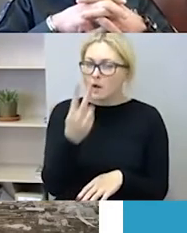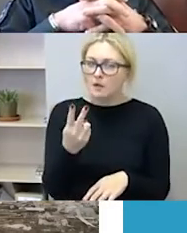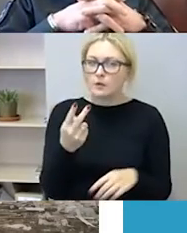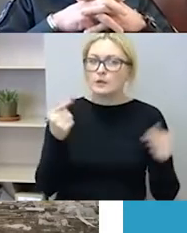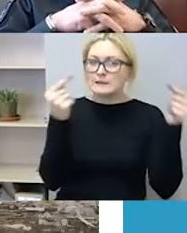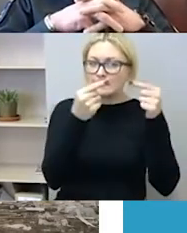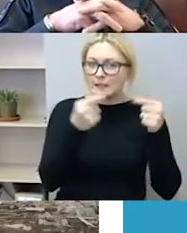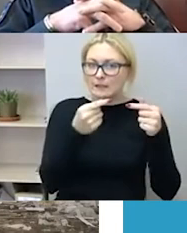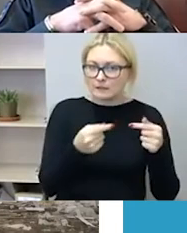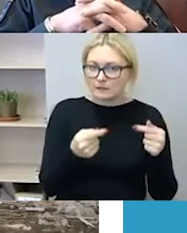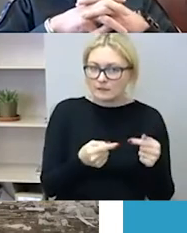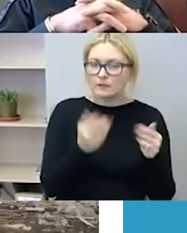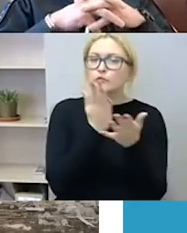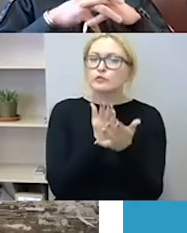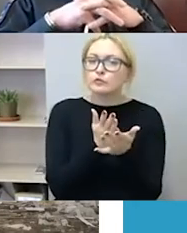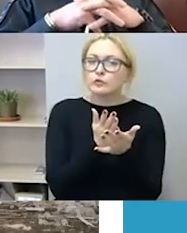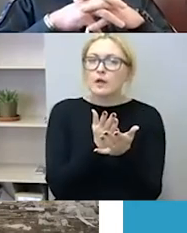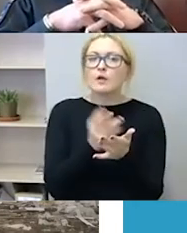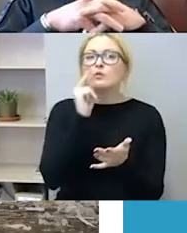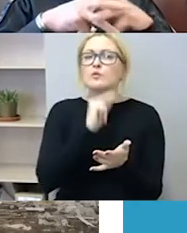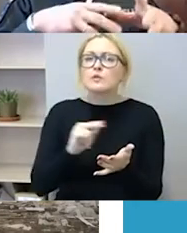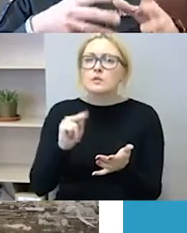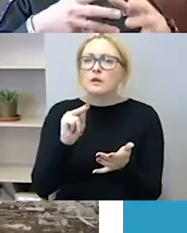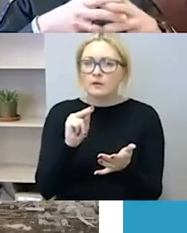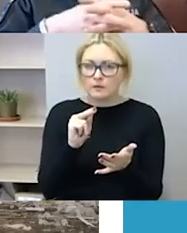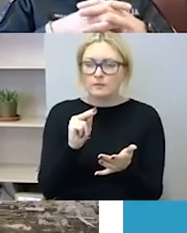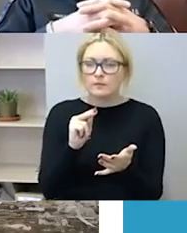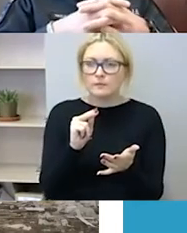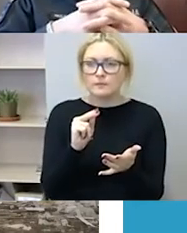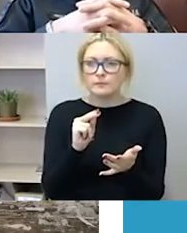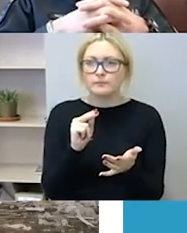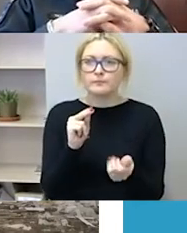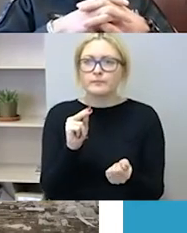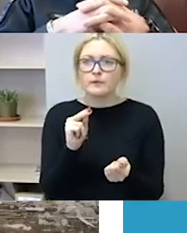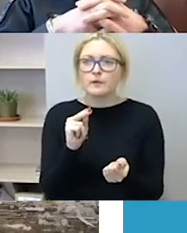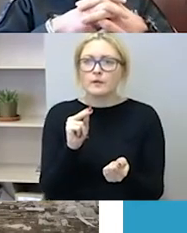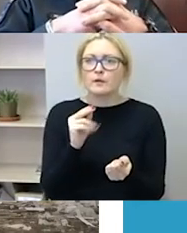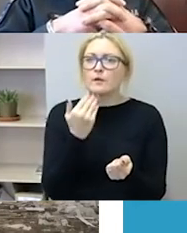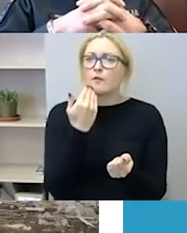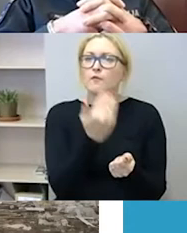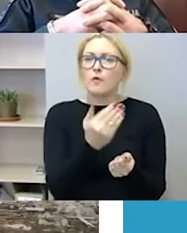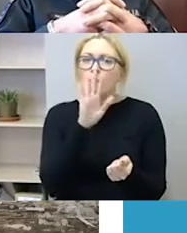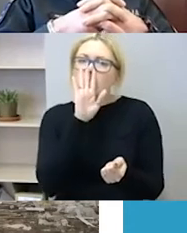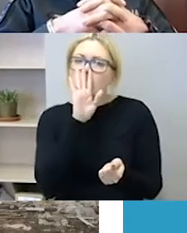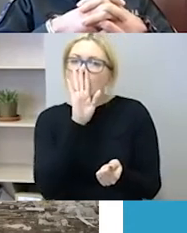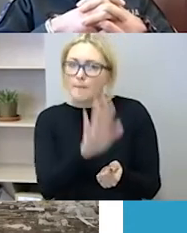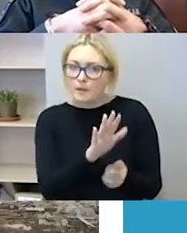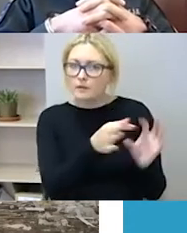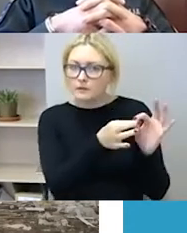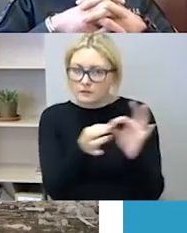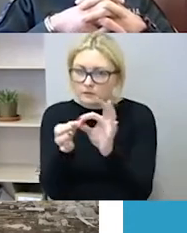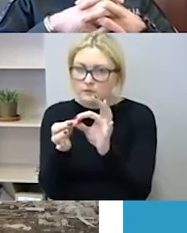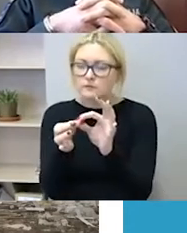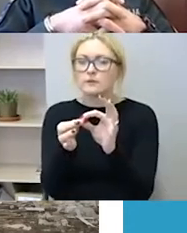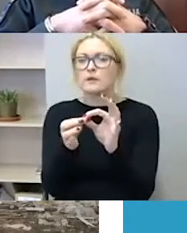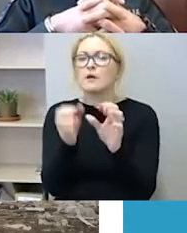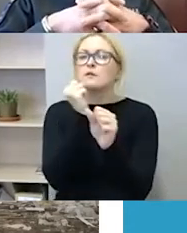labai nemažą dalį tų nusikaltimų, kurias mes, na, kaip ir priskiriam prie neapikantos nusikaltimų, sudaro būtent